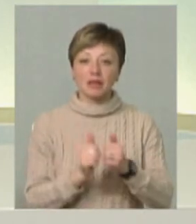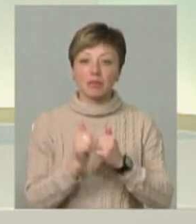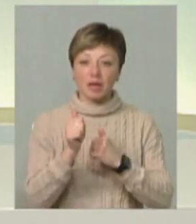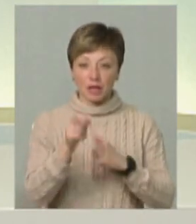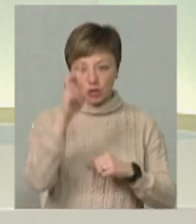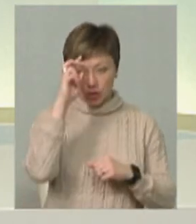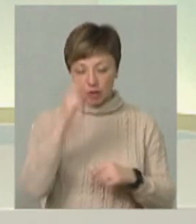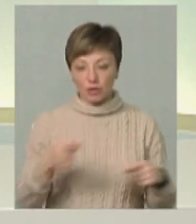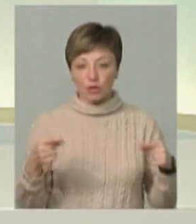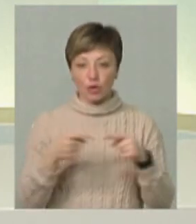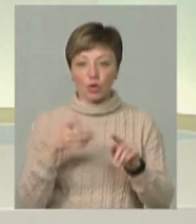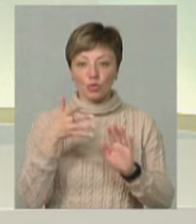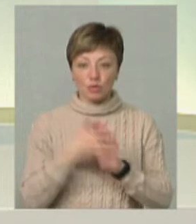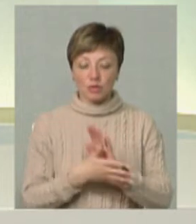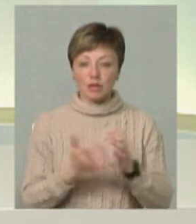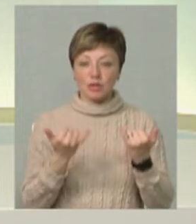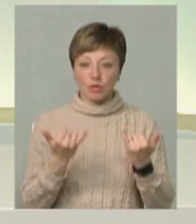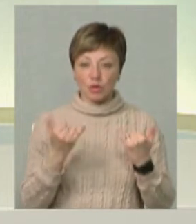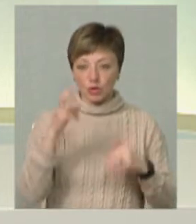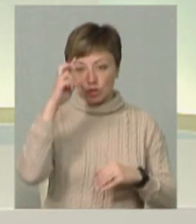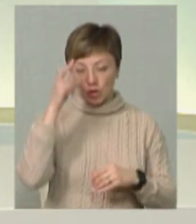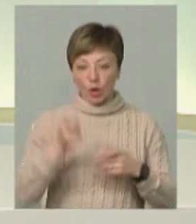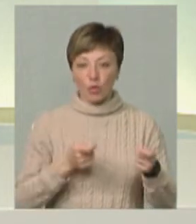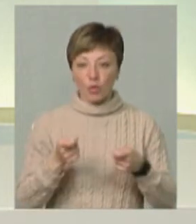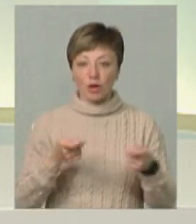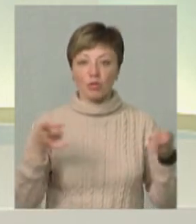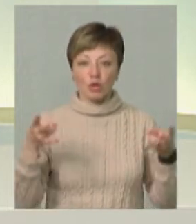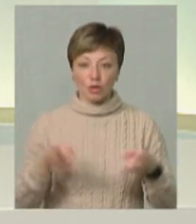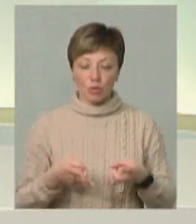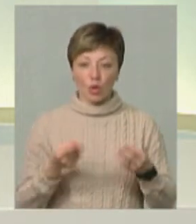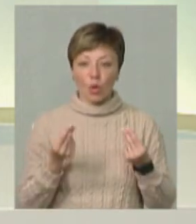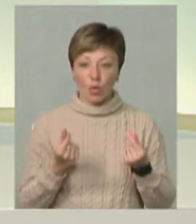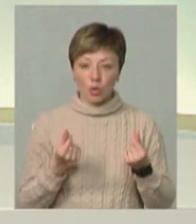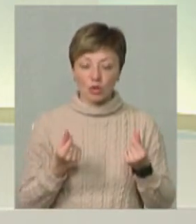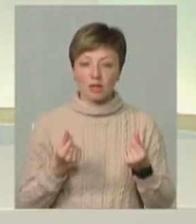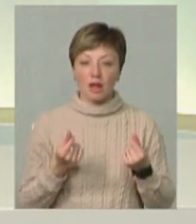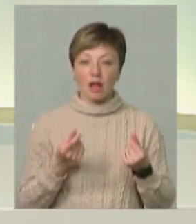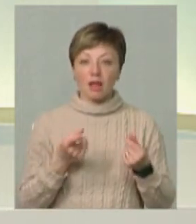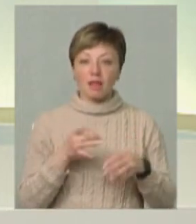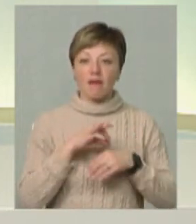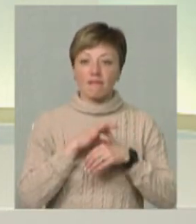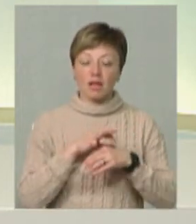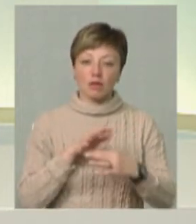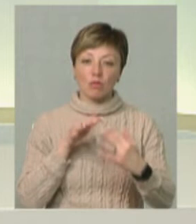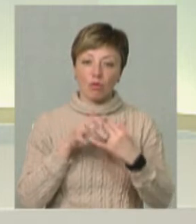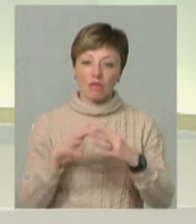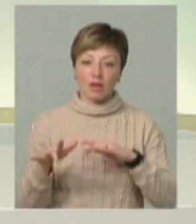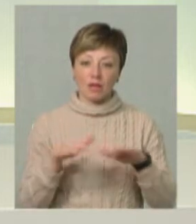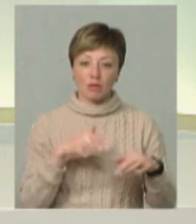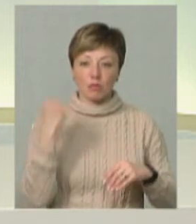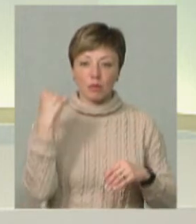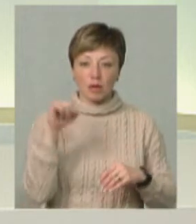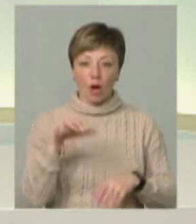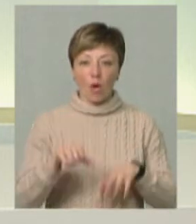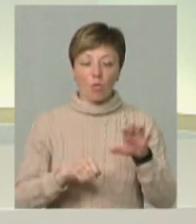державі. Бо ми чітко розуміємо, що держава сьогодні потребує коштів наведення бойових дій для того, щоб приймати